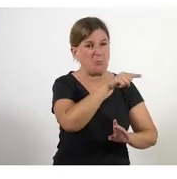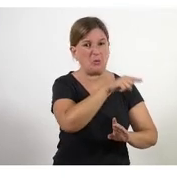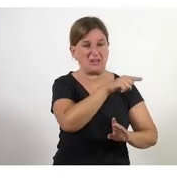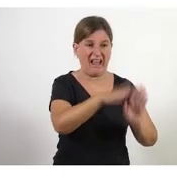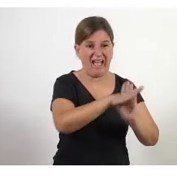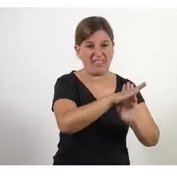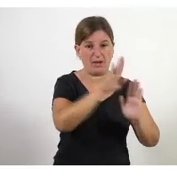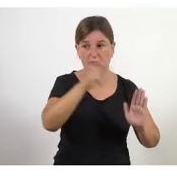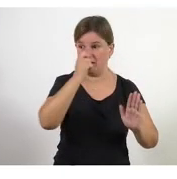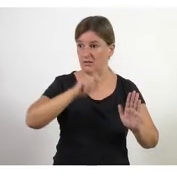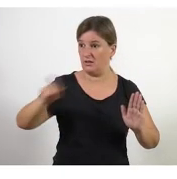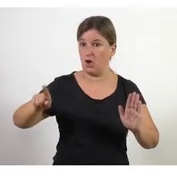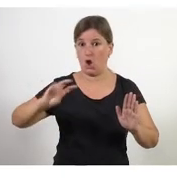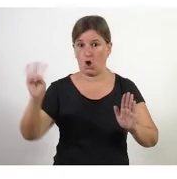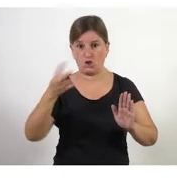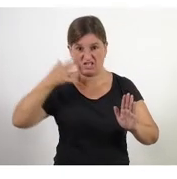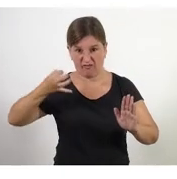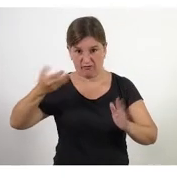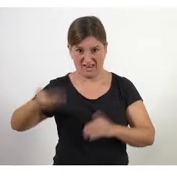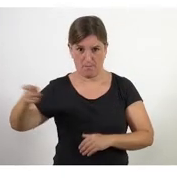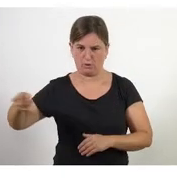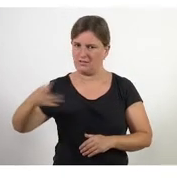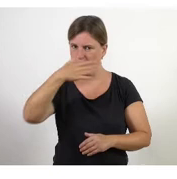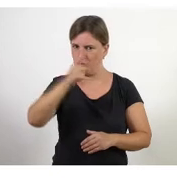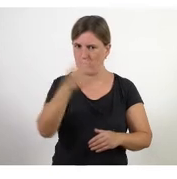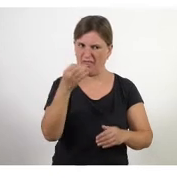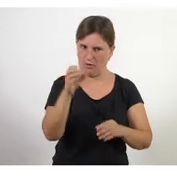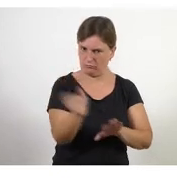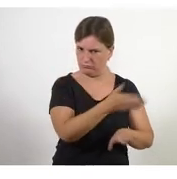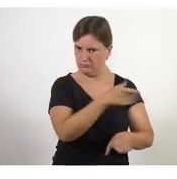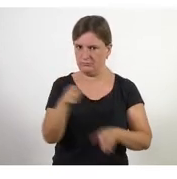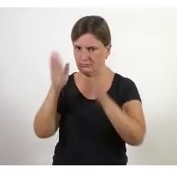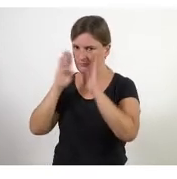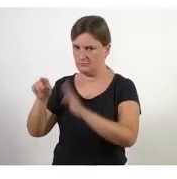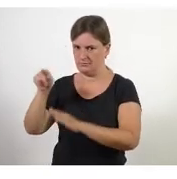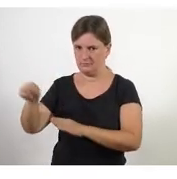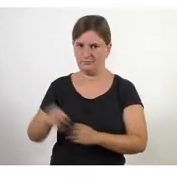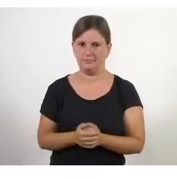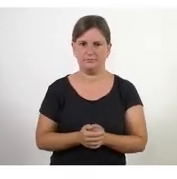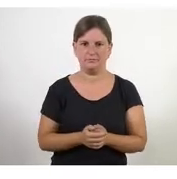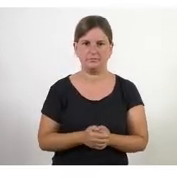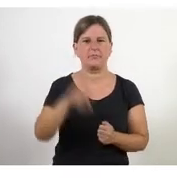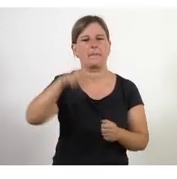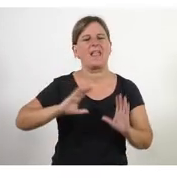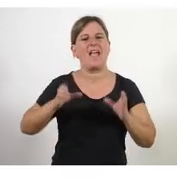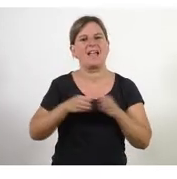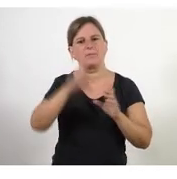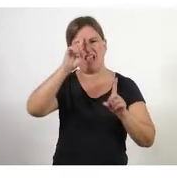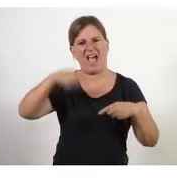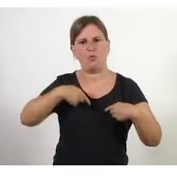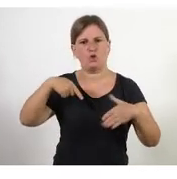principi és el número nou els millors serveis d'atenció que podem donar sorgeixen d'equips autogestionats